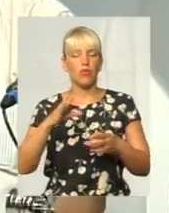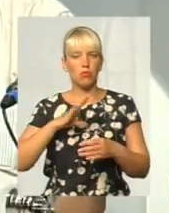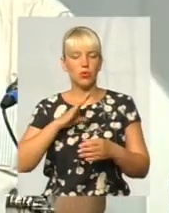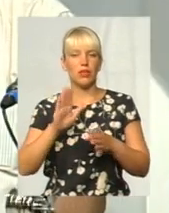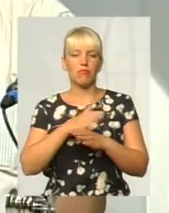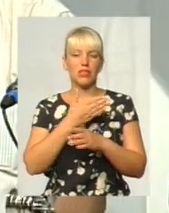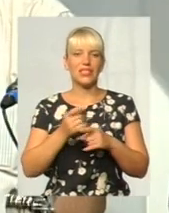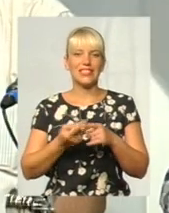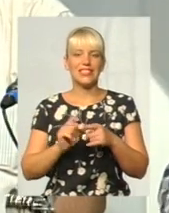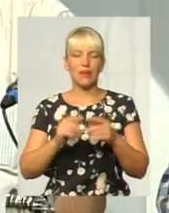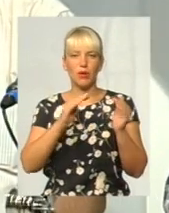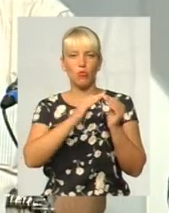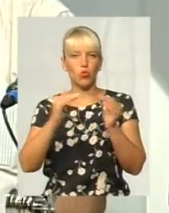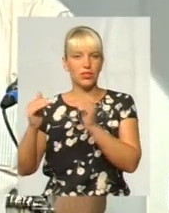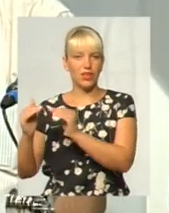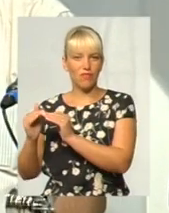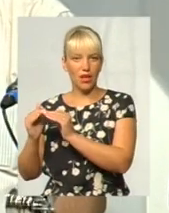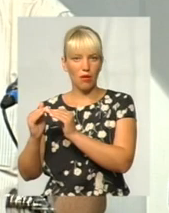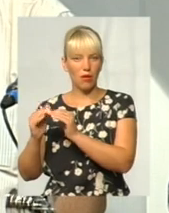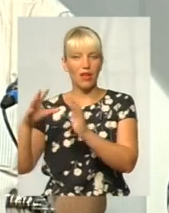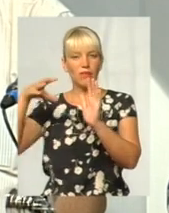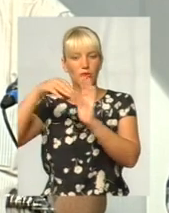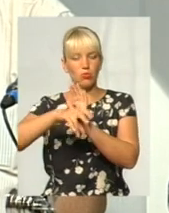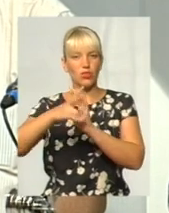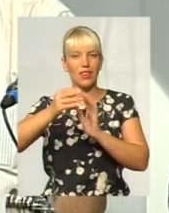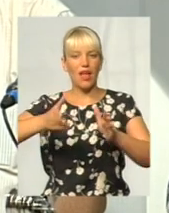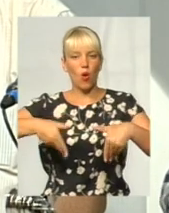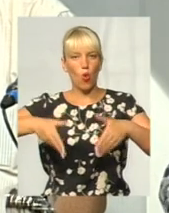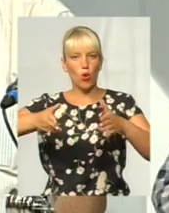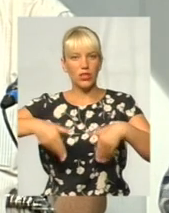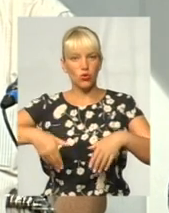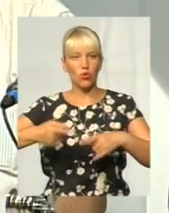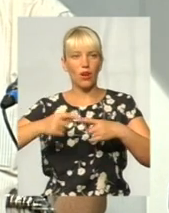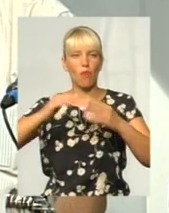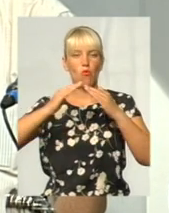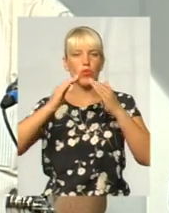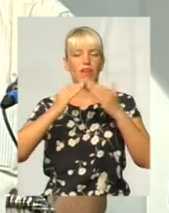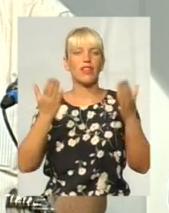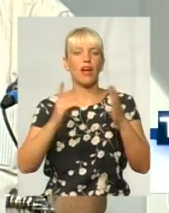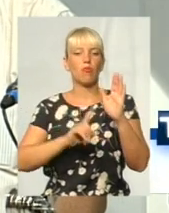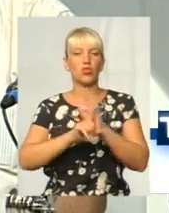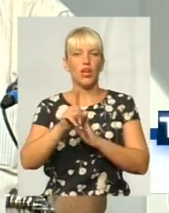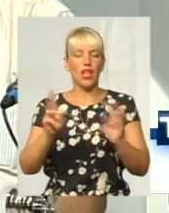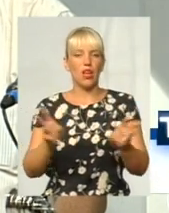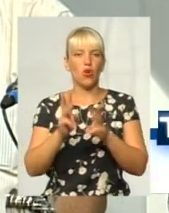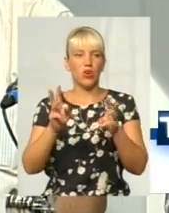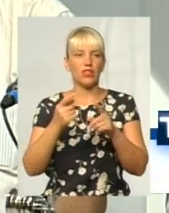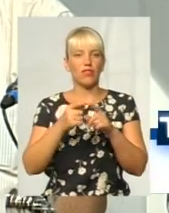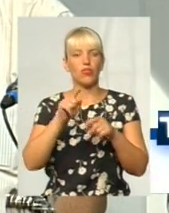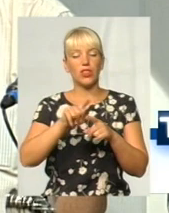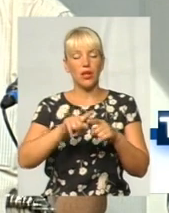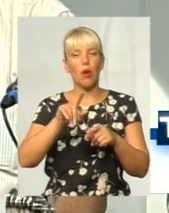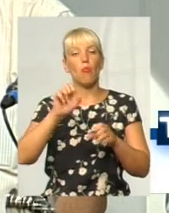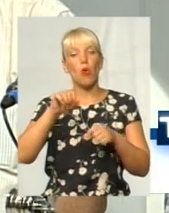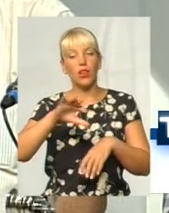будівлями, в тому числі на коридорах і в будівлі, яка почала горіти, вони могли бути,